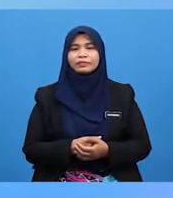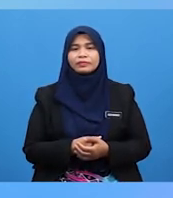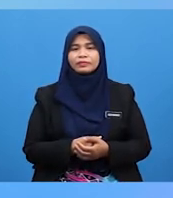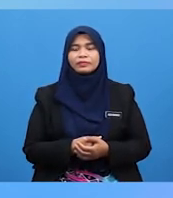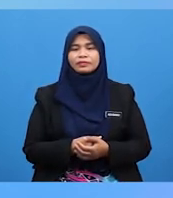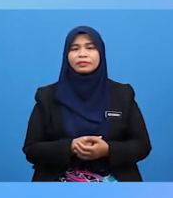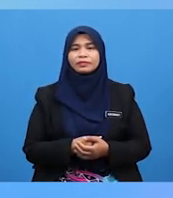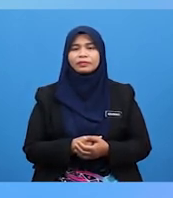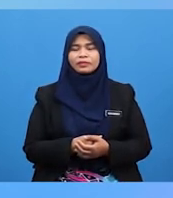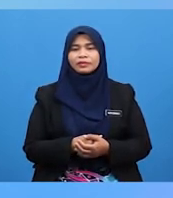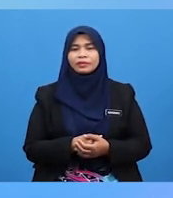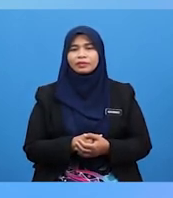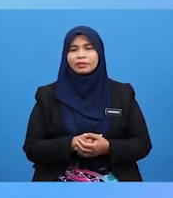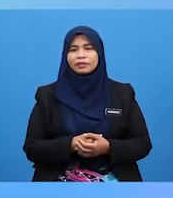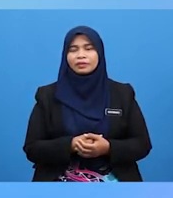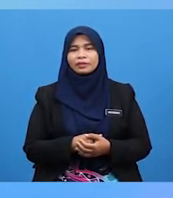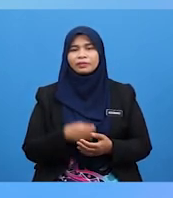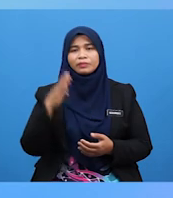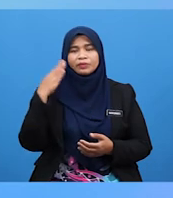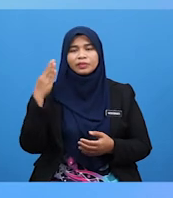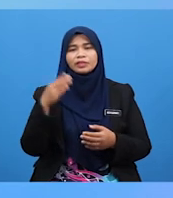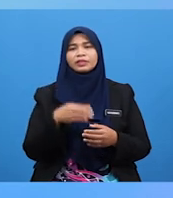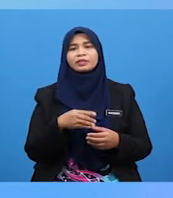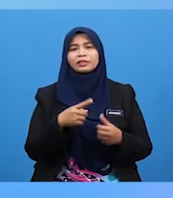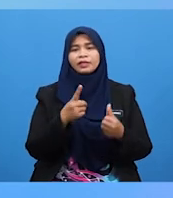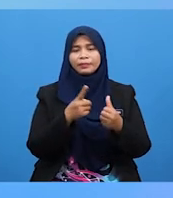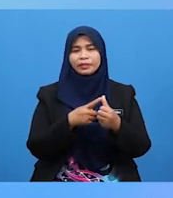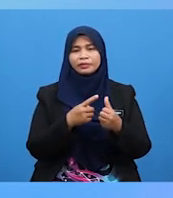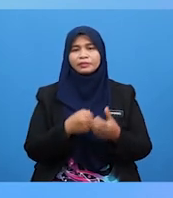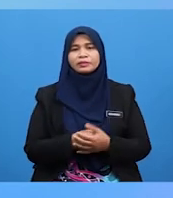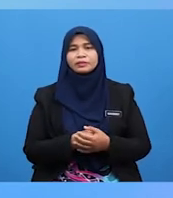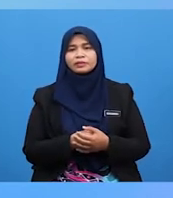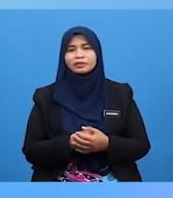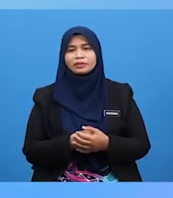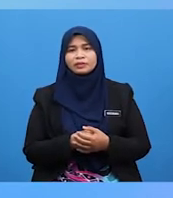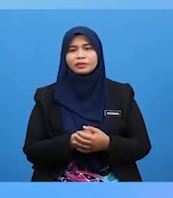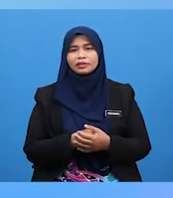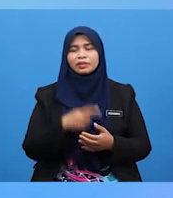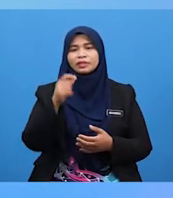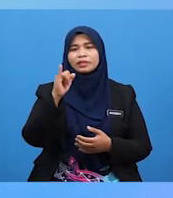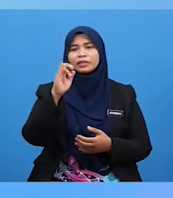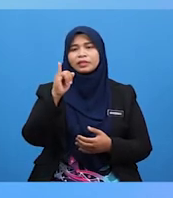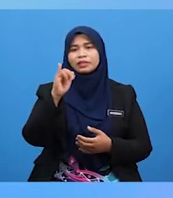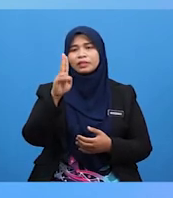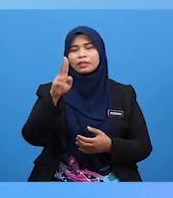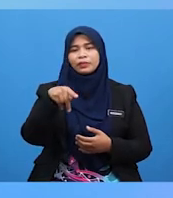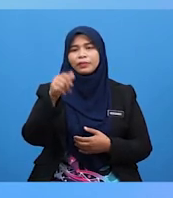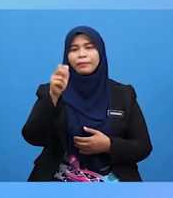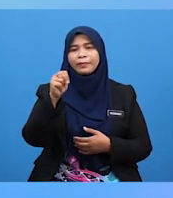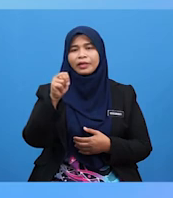Tepat Sekali Bunyi Dihasilkan Melalui Cara Tiupan